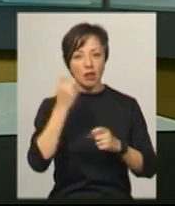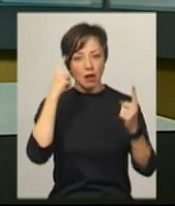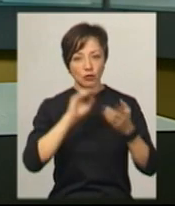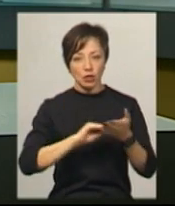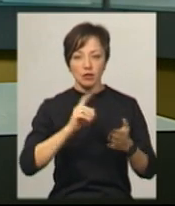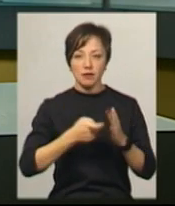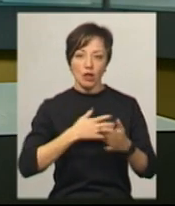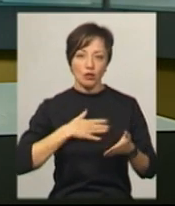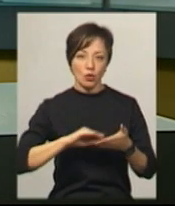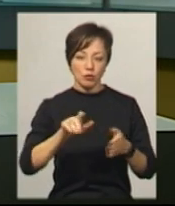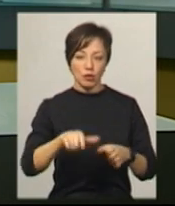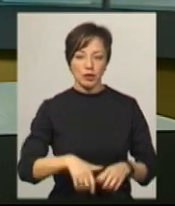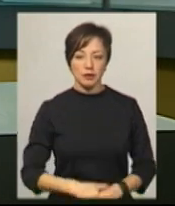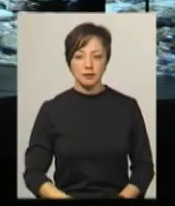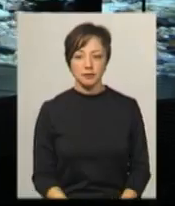дізнавалась Тетяна Ворожцова.